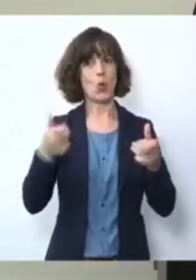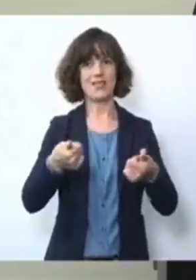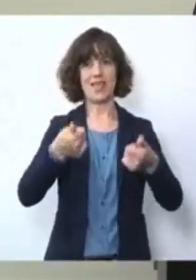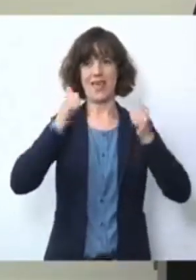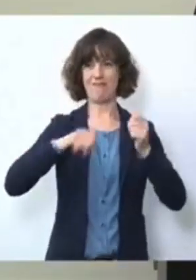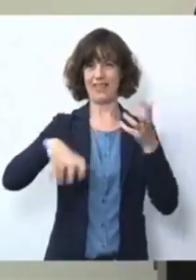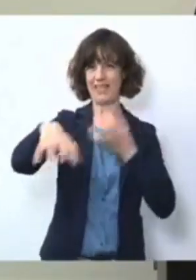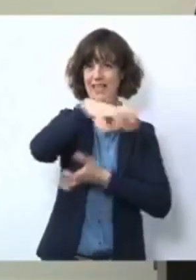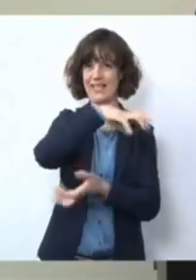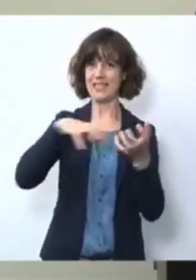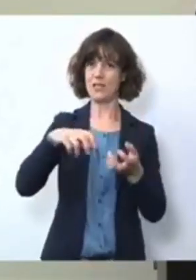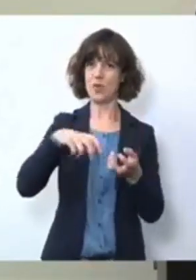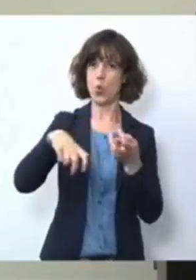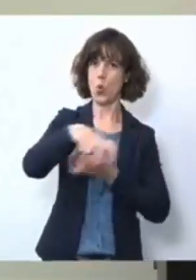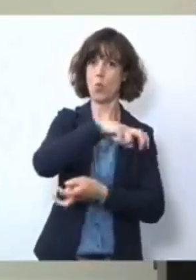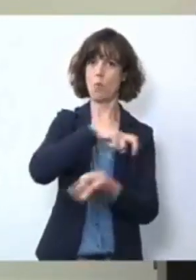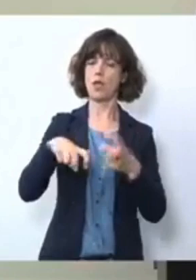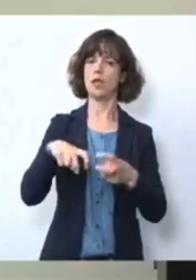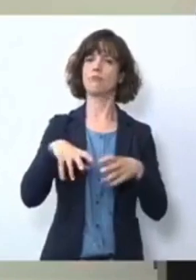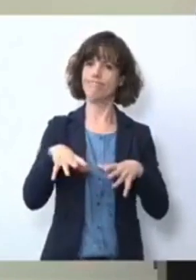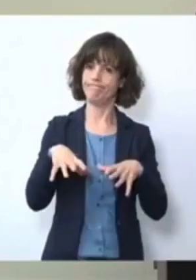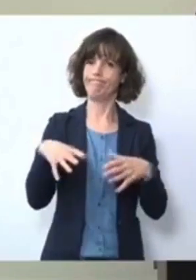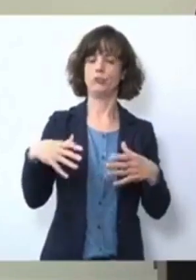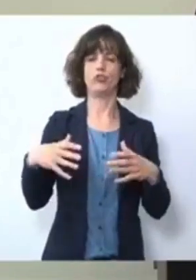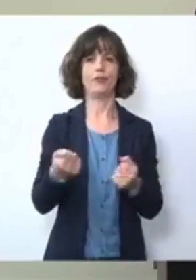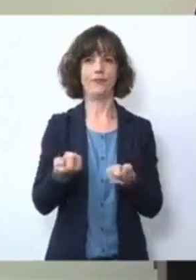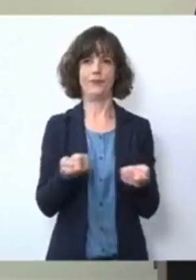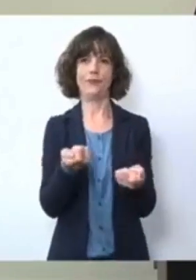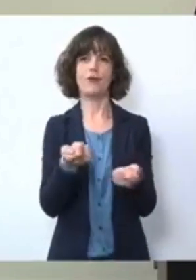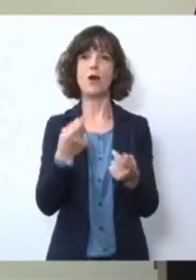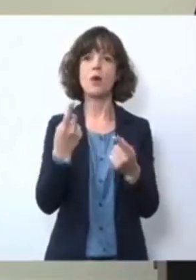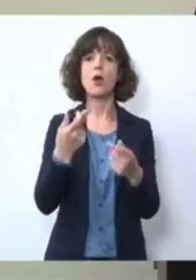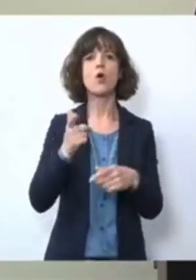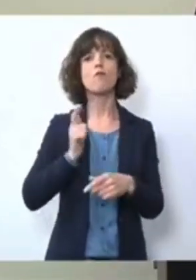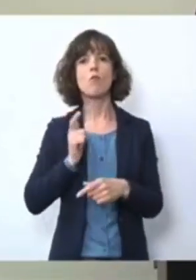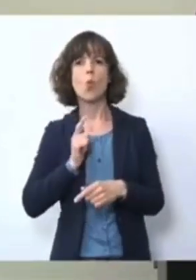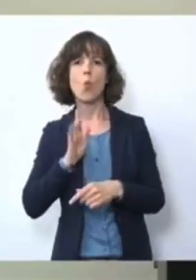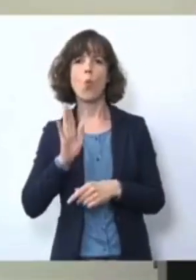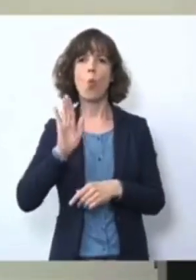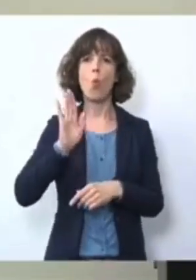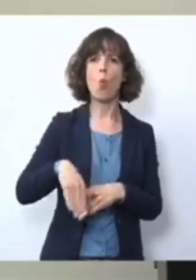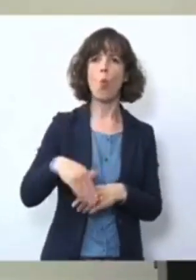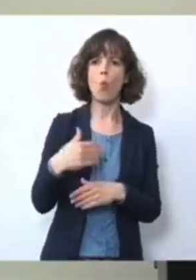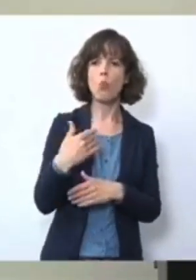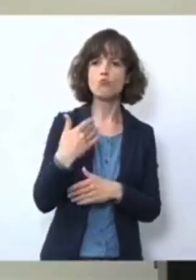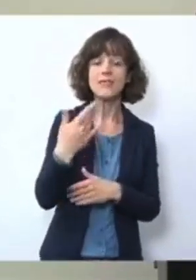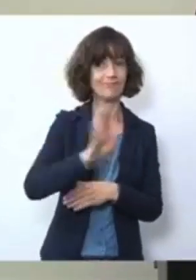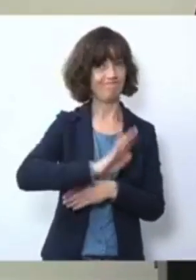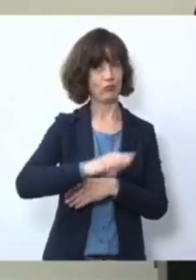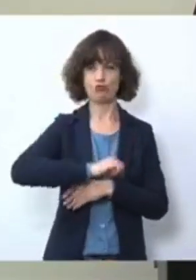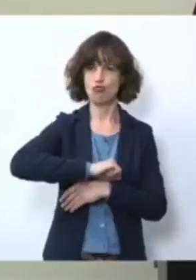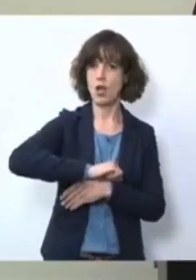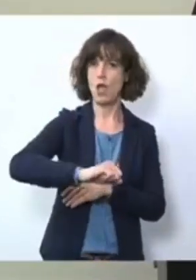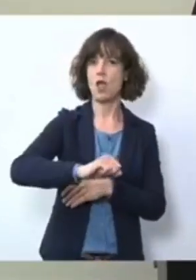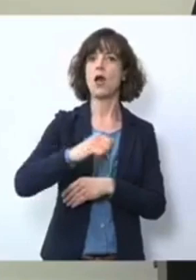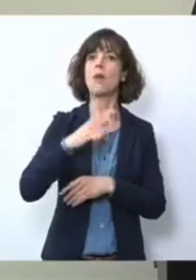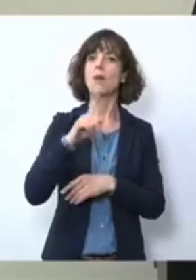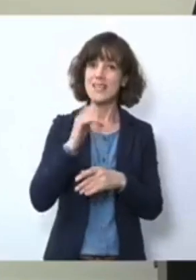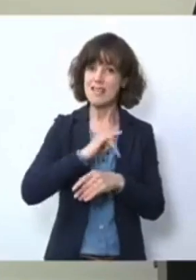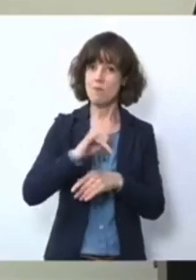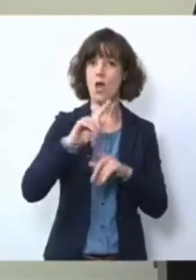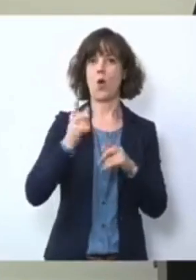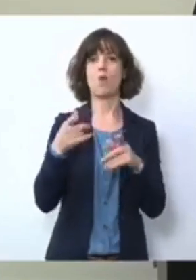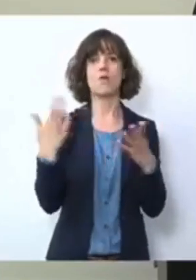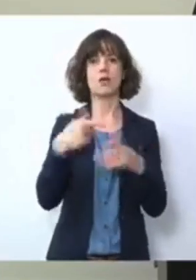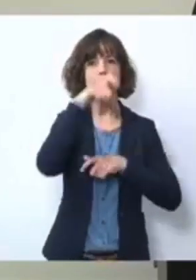Krise. Wir müssen es aber beherzt tun. Wir müssen es zügig tun. Allerdings aber auch immer im Gleichschritt damit die